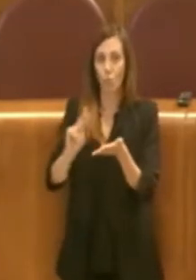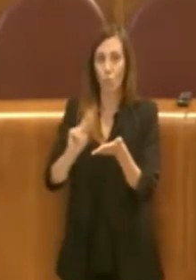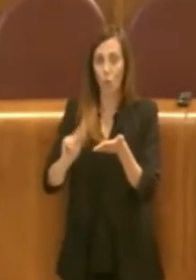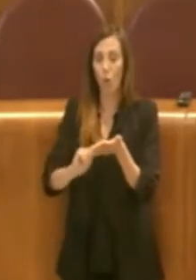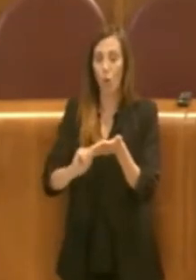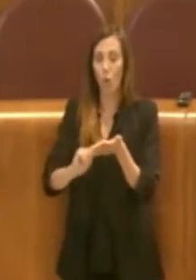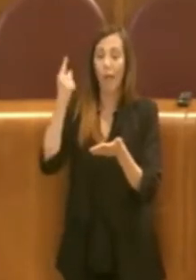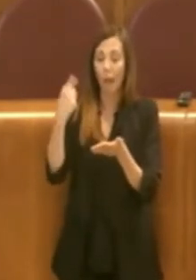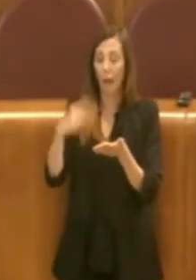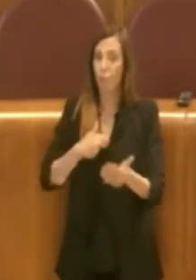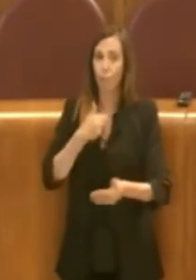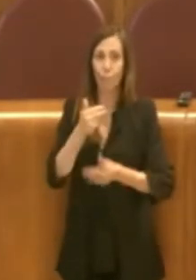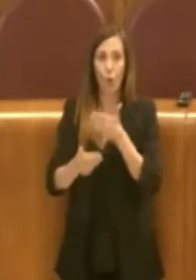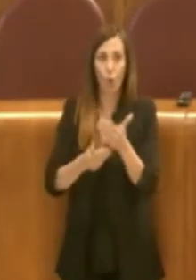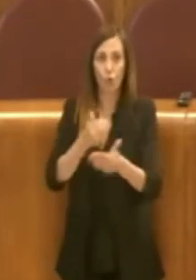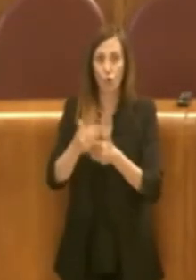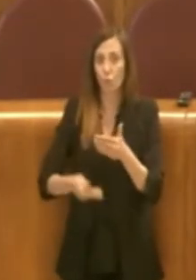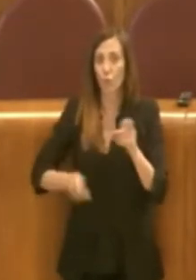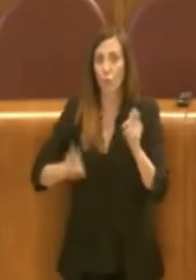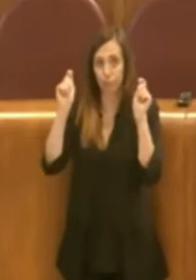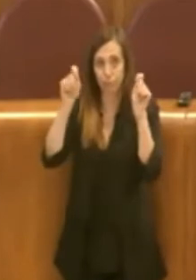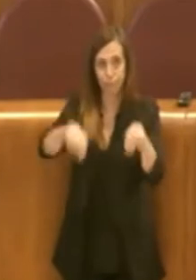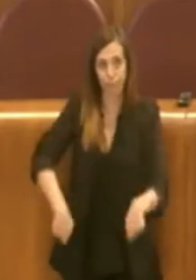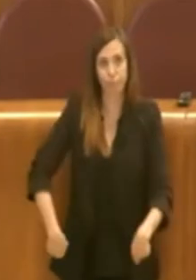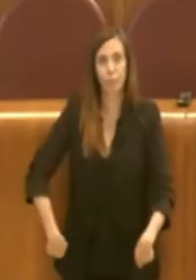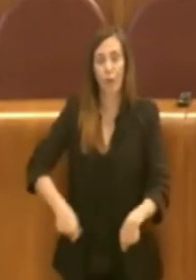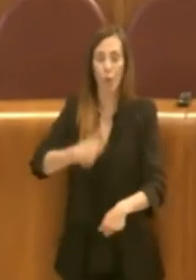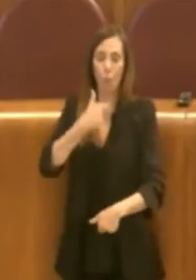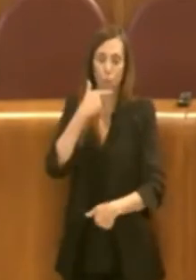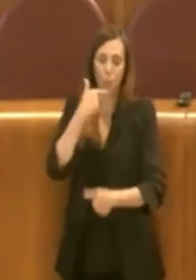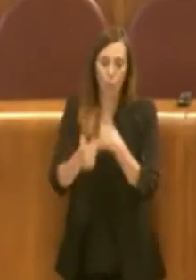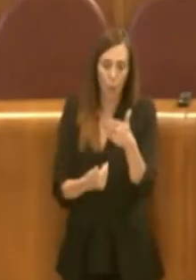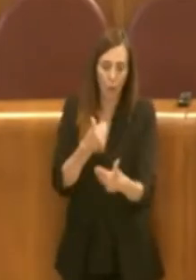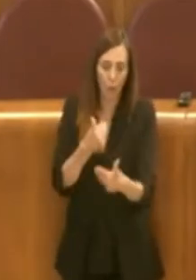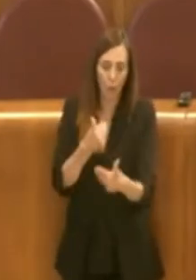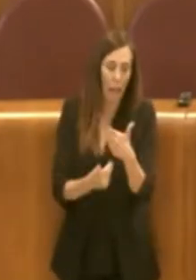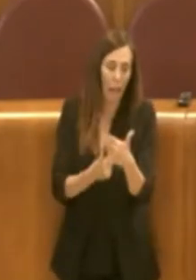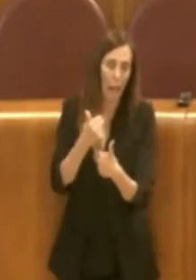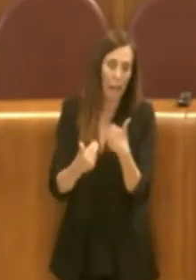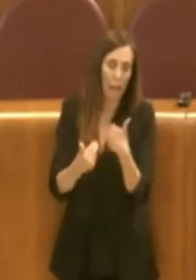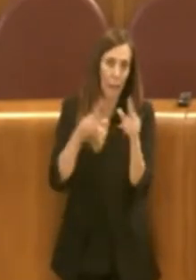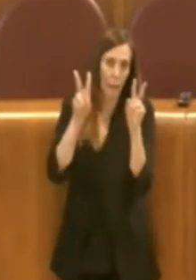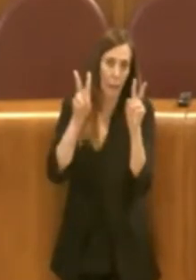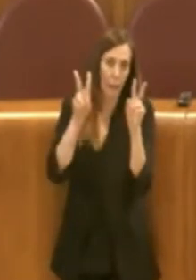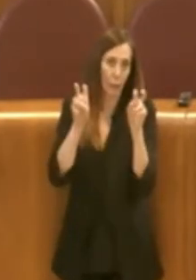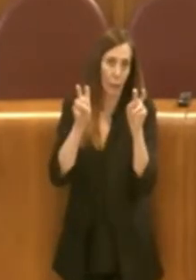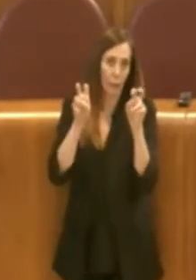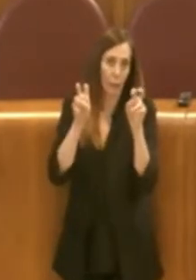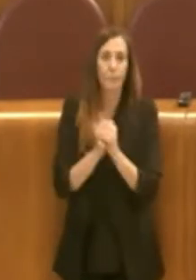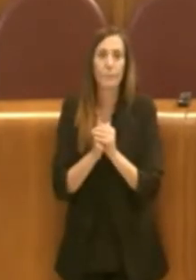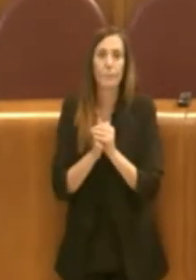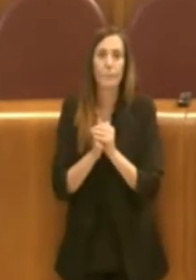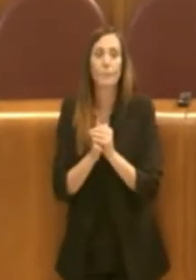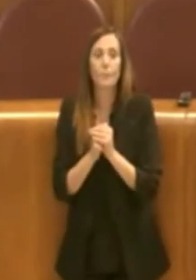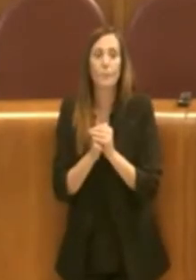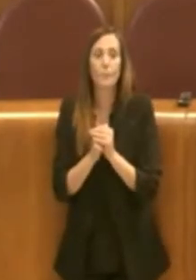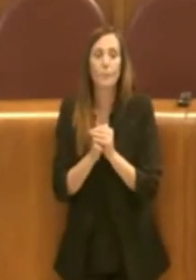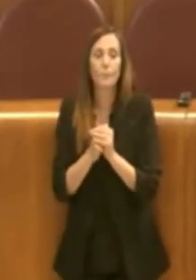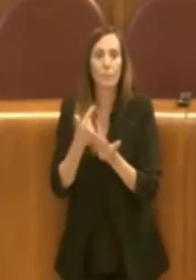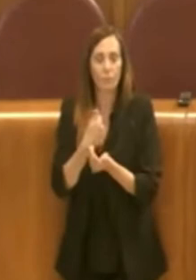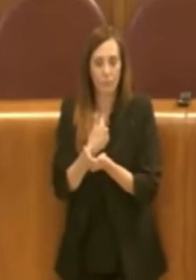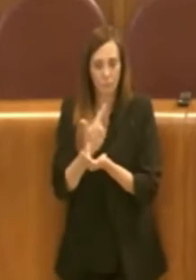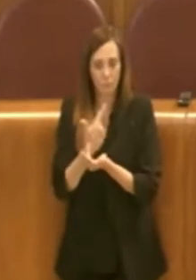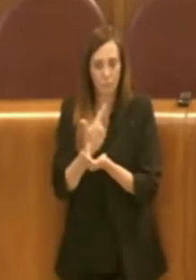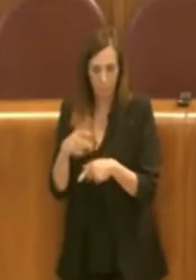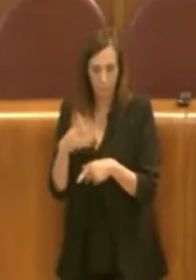poi si avvia tutto un percorso burocratico, chiamiamolo così. Però apprendo